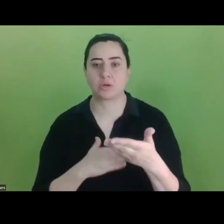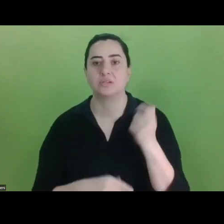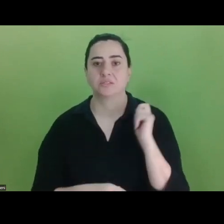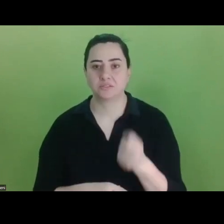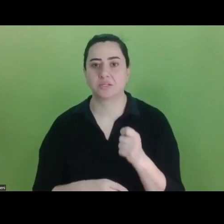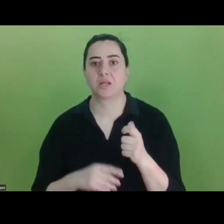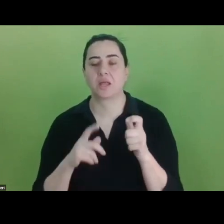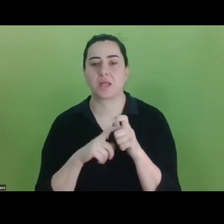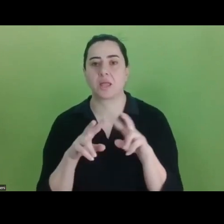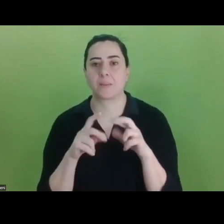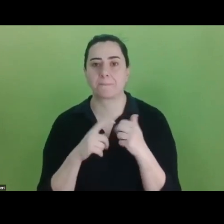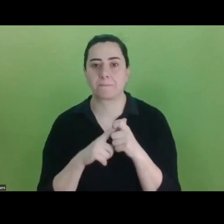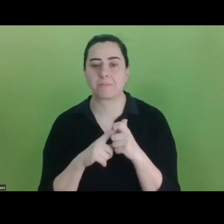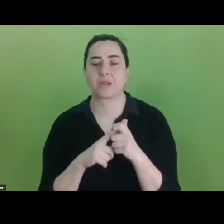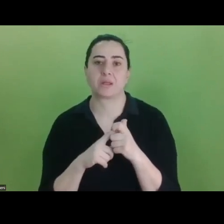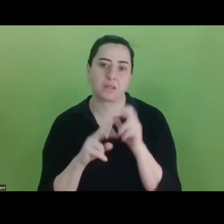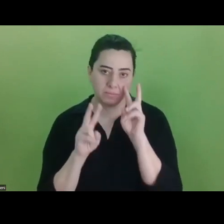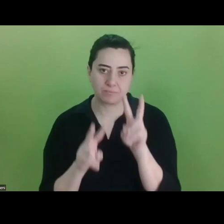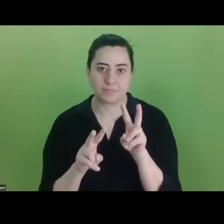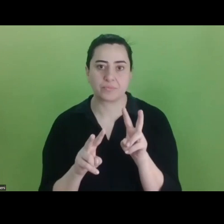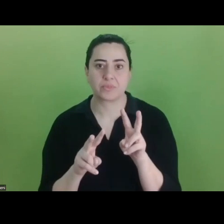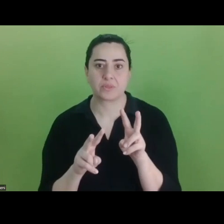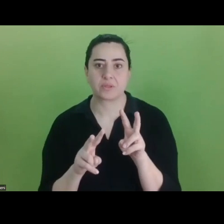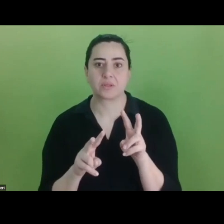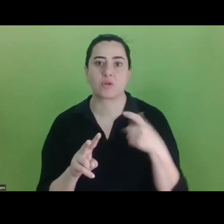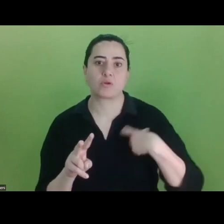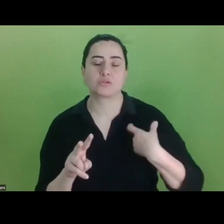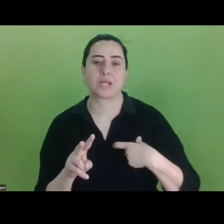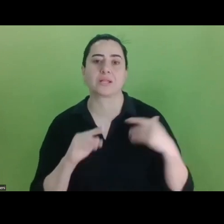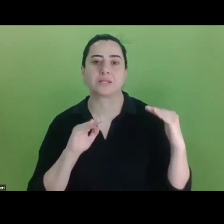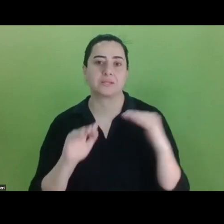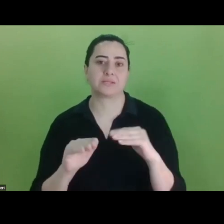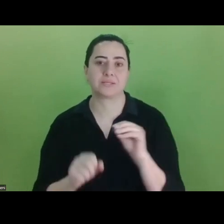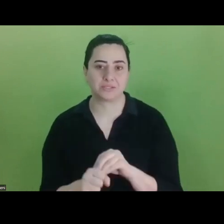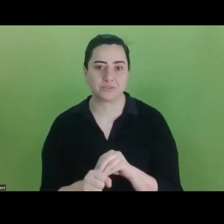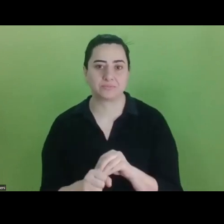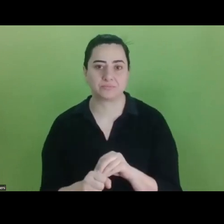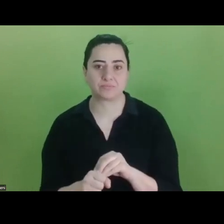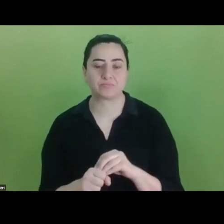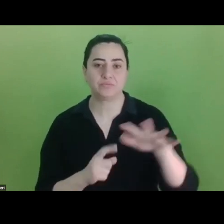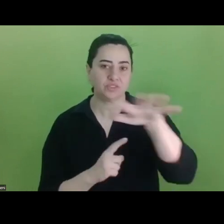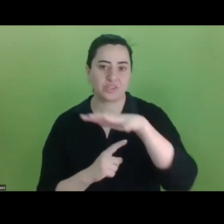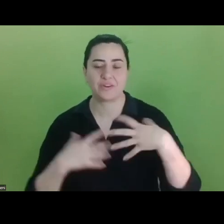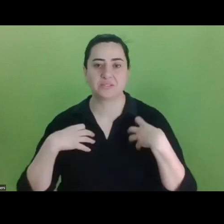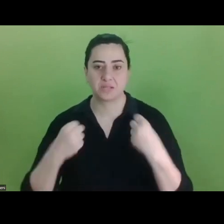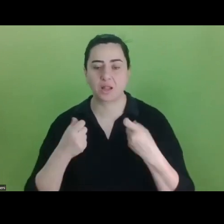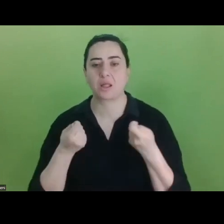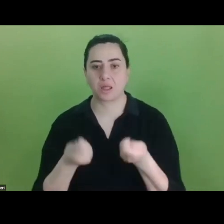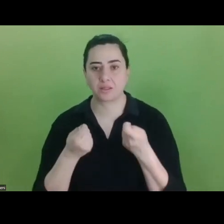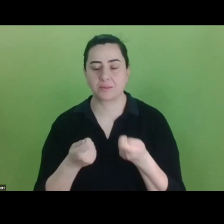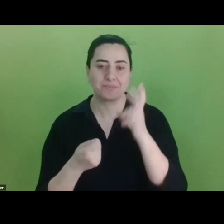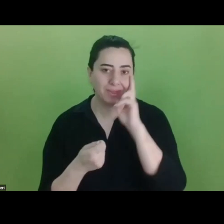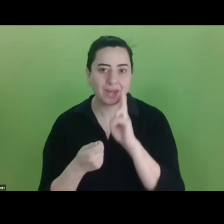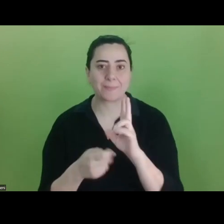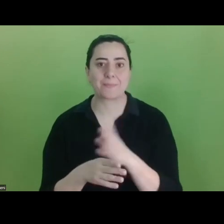Emre de biraz önce üzerinden geçti. Gayret özel desteği kapsamında çevre, sağlık, eğitim, hijyen